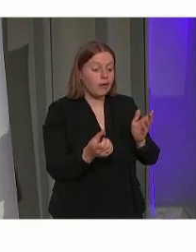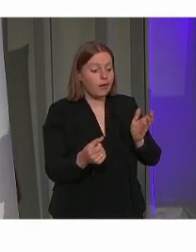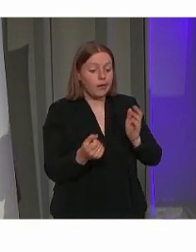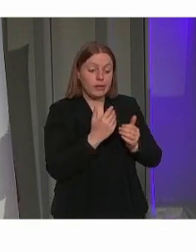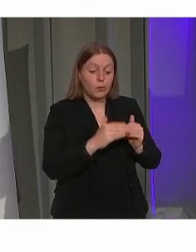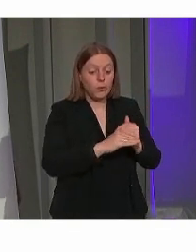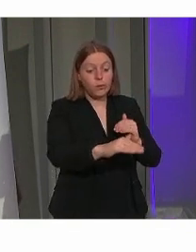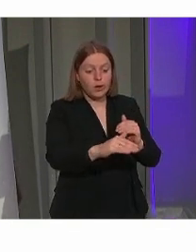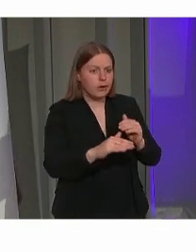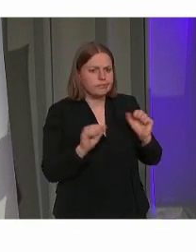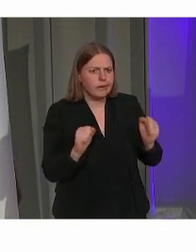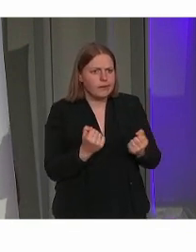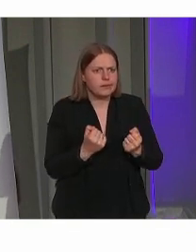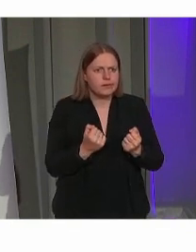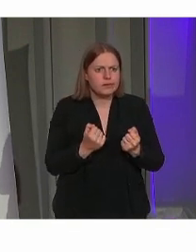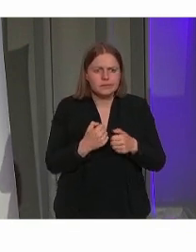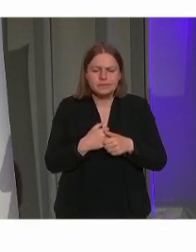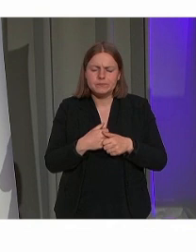voorbeeld.